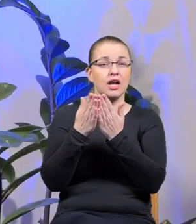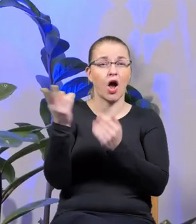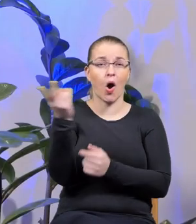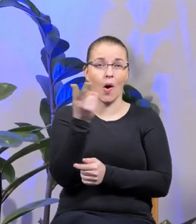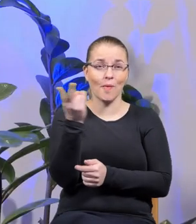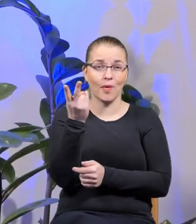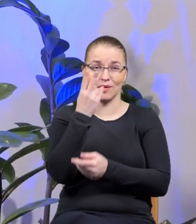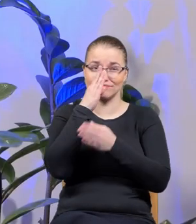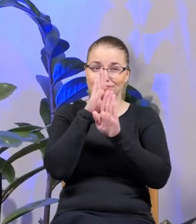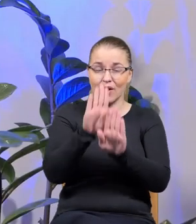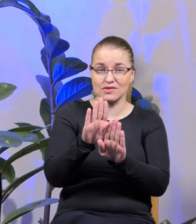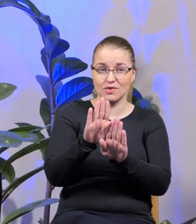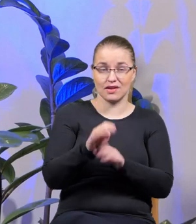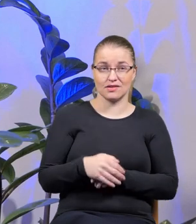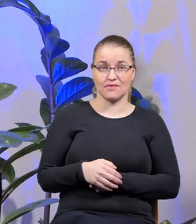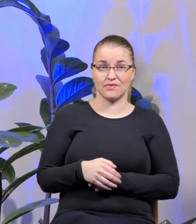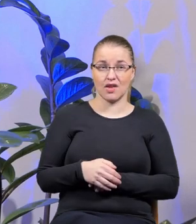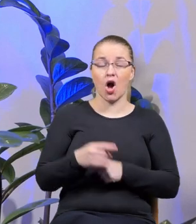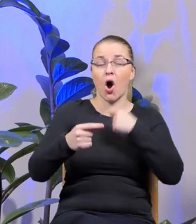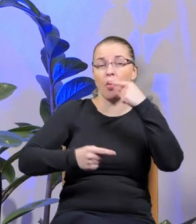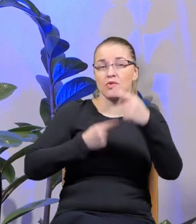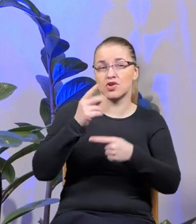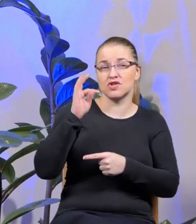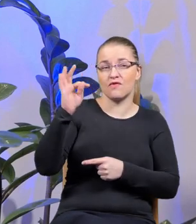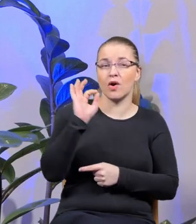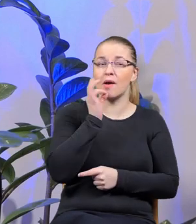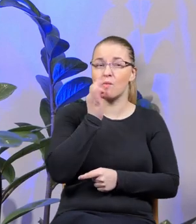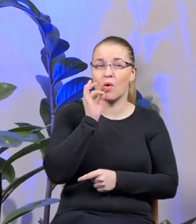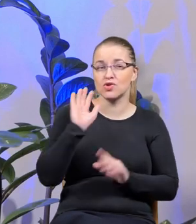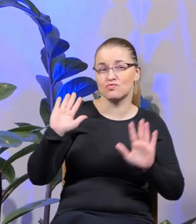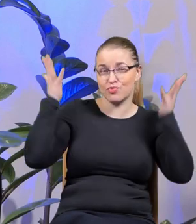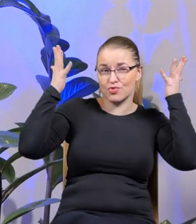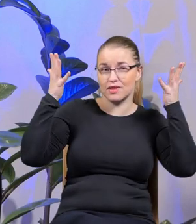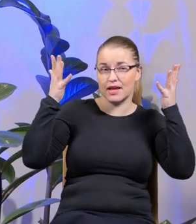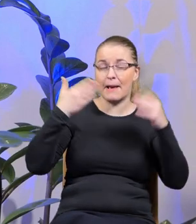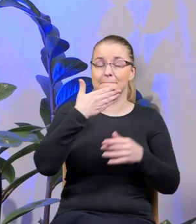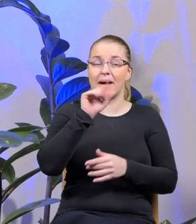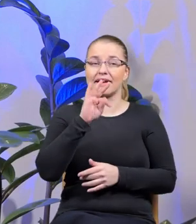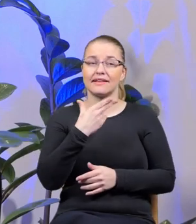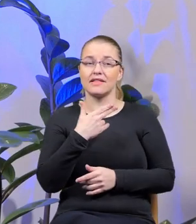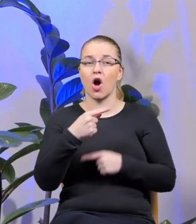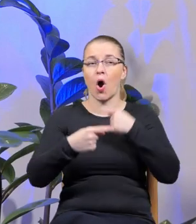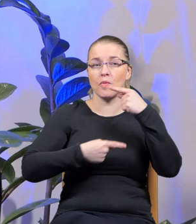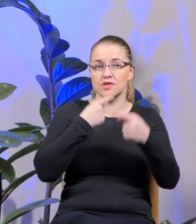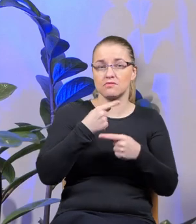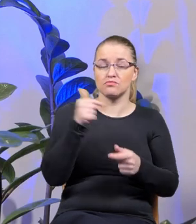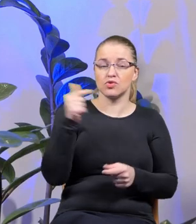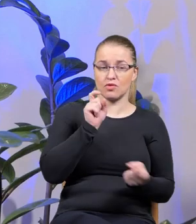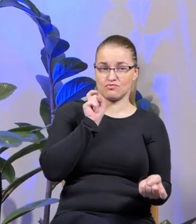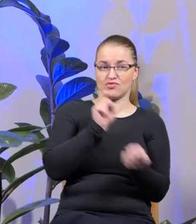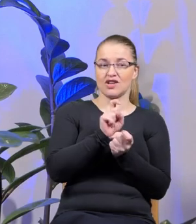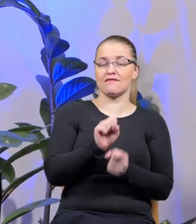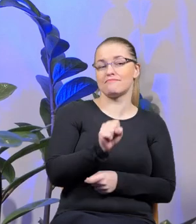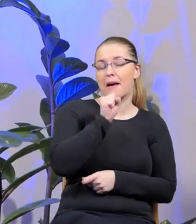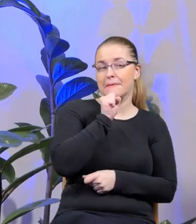rąbka tajemnicy i mówicie o swoich buntach młodzieńczych, na przykład Martin opisał to jak musiał się sprzeciwić babci,